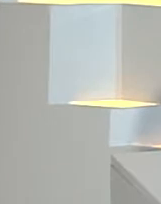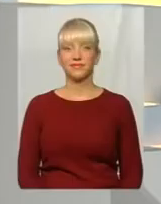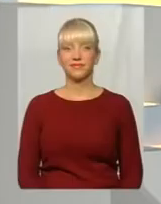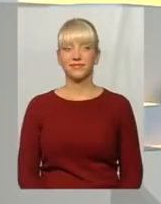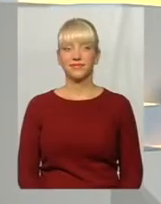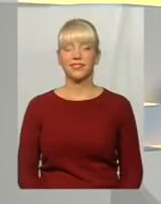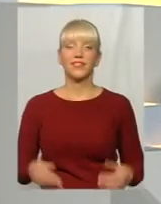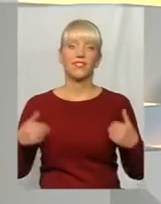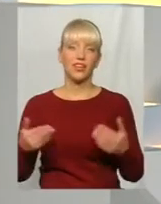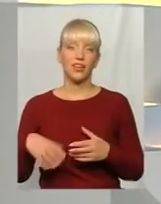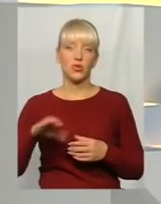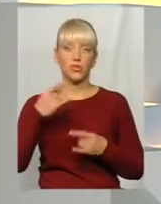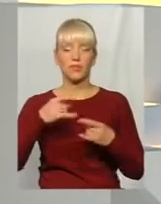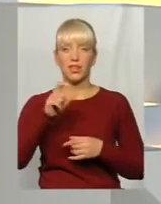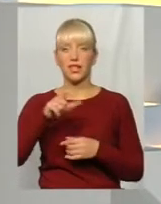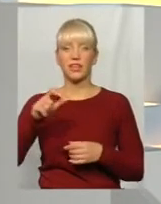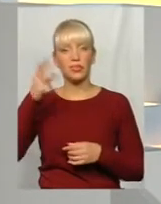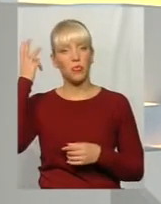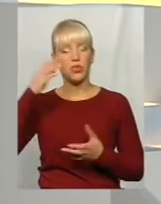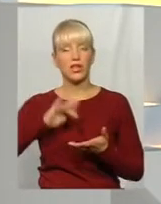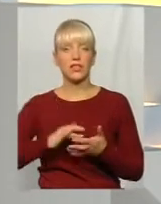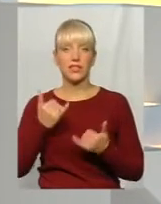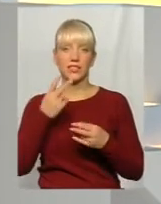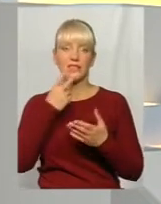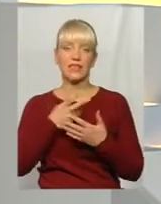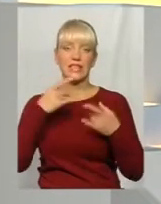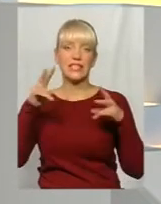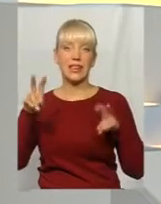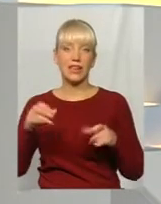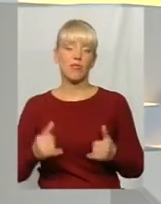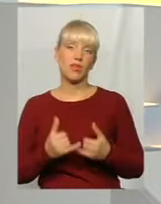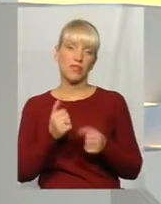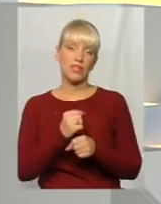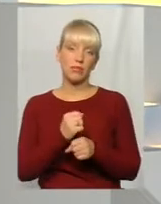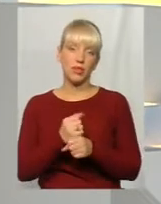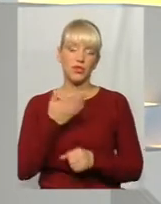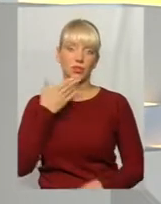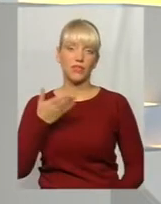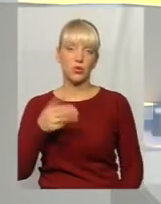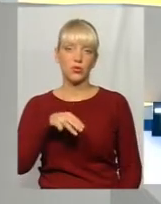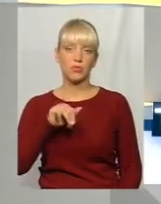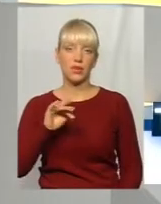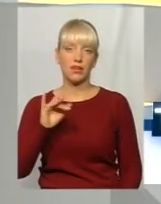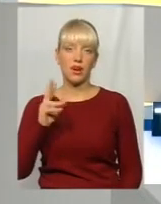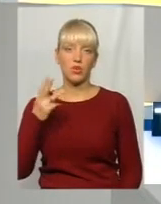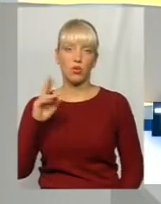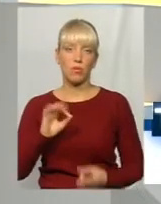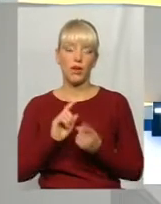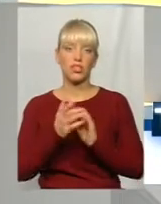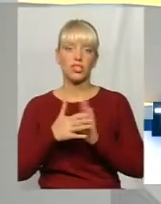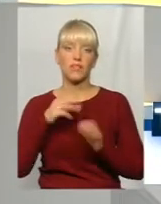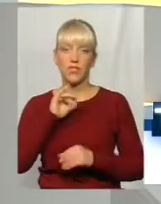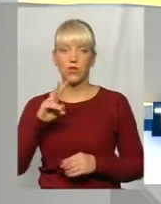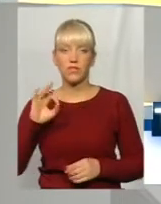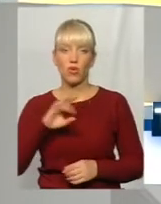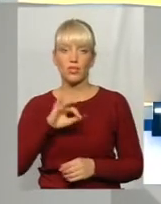Мої вітання усім телеглядачам Поділяцентр в ефірі тема. Сьогодні для вас у студії працює ведуча, юна Мітрашко, сурдопереклад Оксана